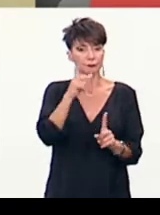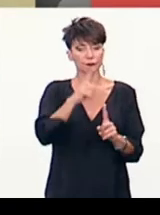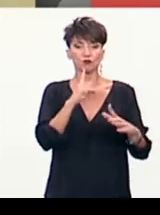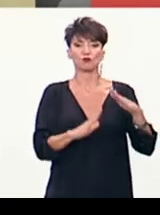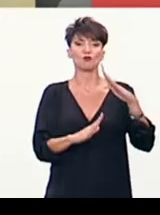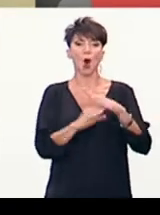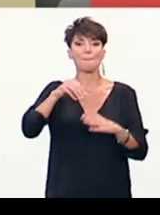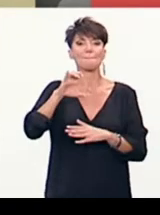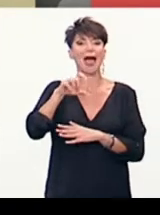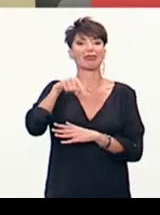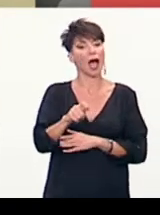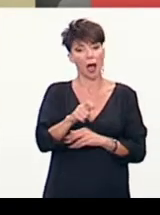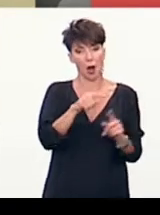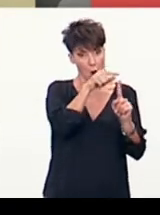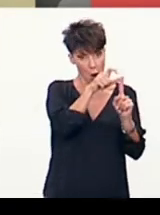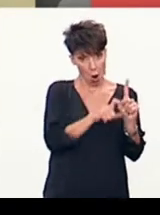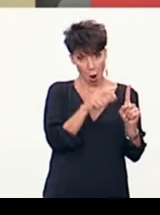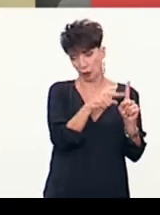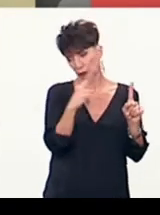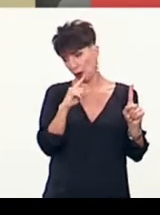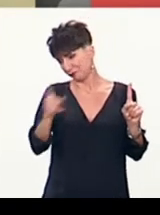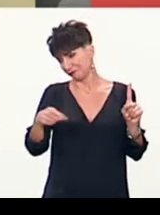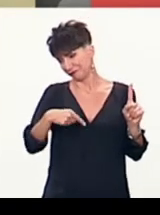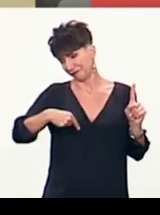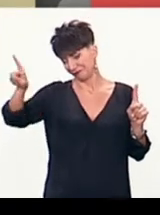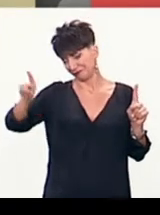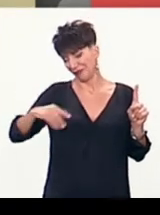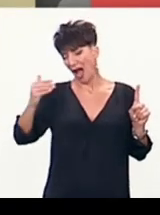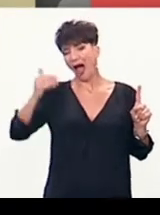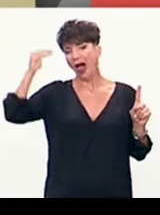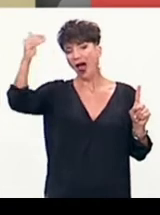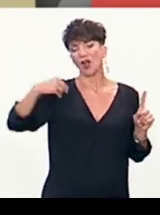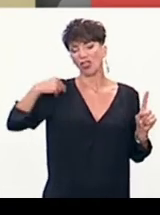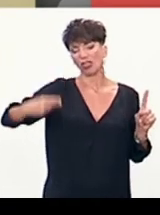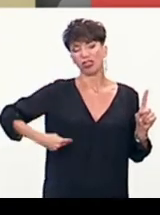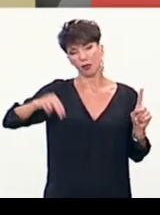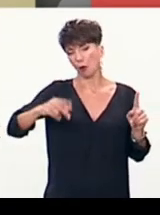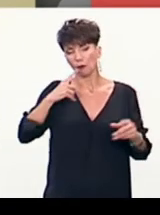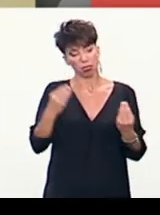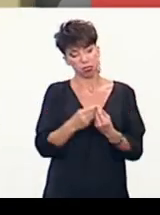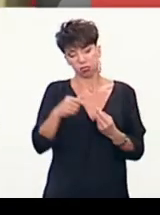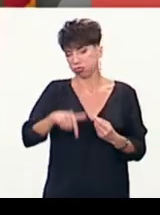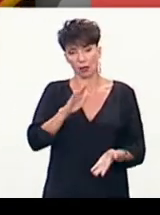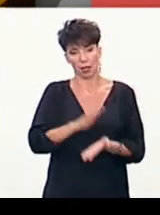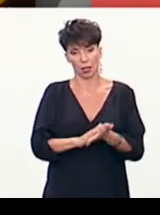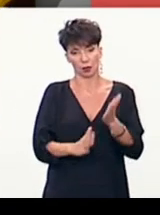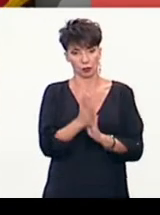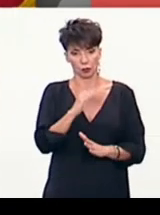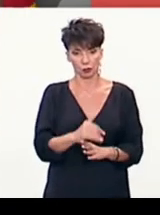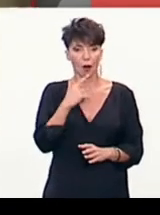Ηλίρ Μέτα στρέφεται κατά του Πρωθυπουργού Ράμα και υπογράφει διάταγμα αναβολής των δημοτικών εκλογών της 300ης Ιουνίου.